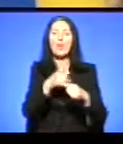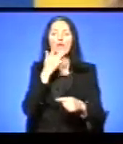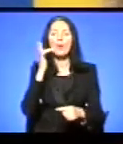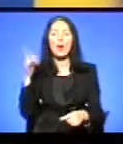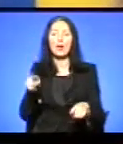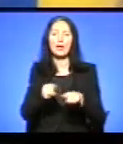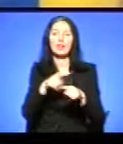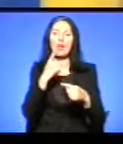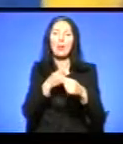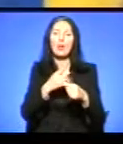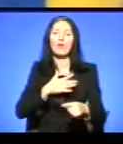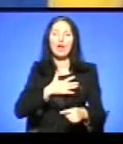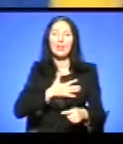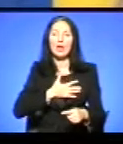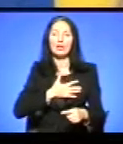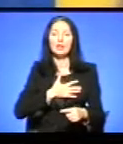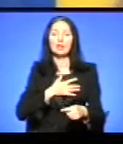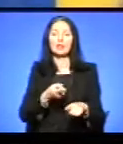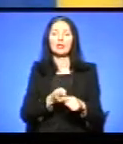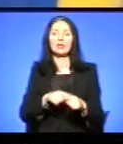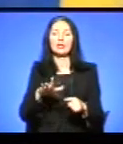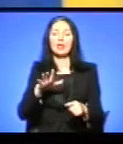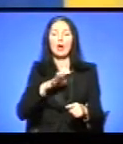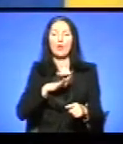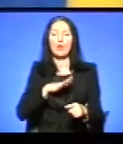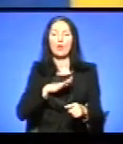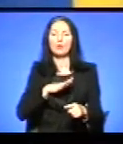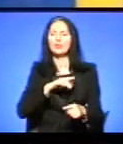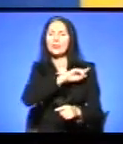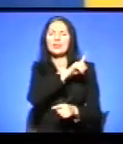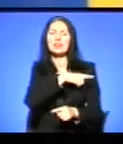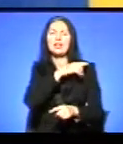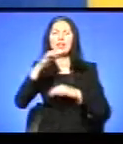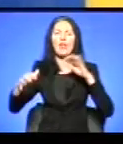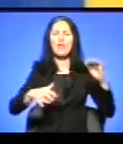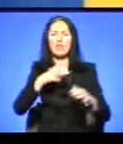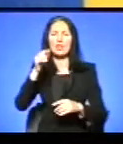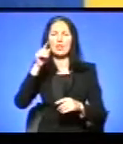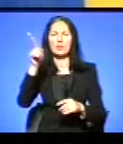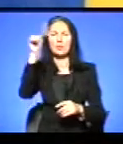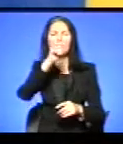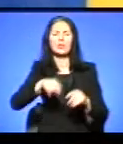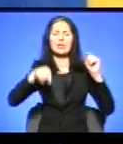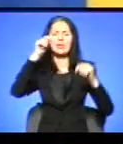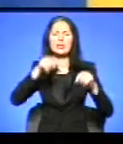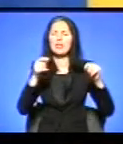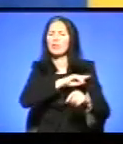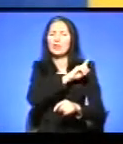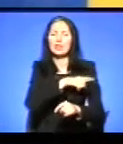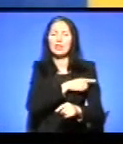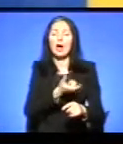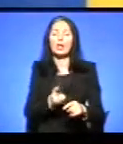був сильний вітер, це був дощ, слива дуже сильна, але це було дуже круто і